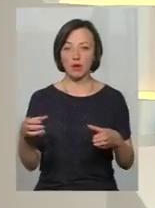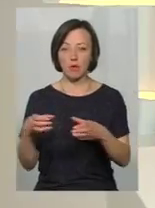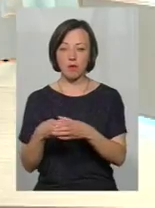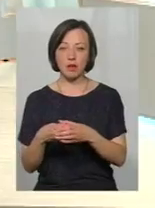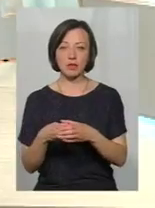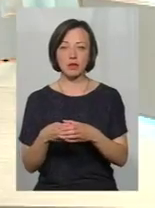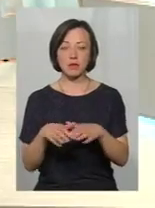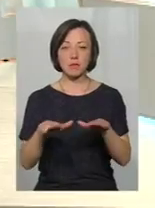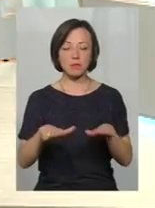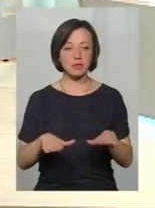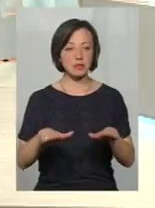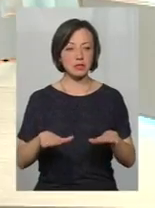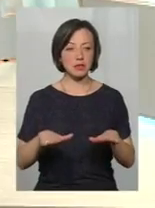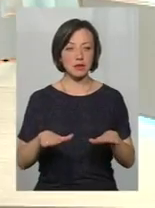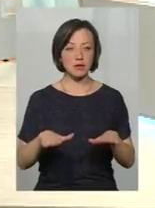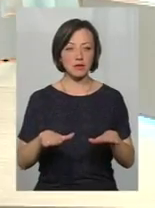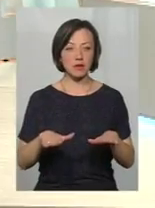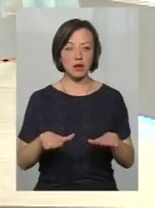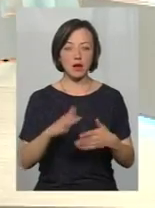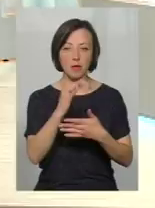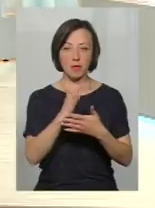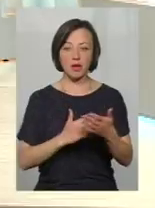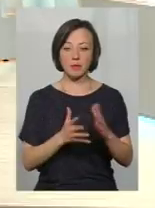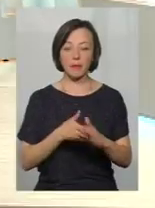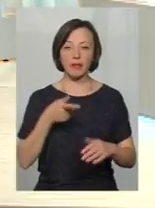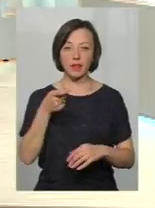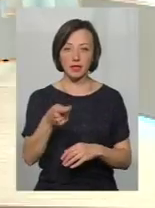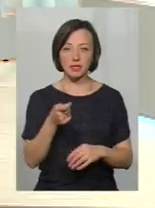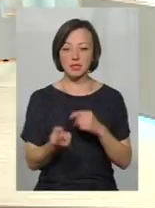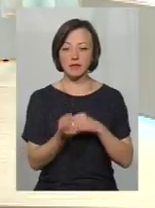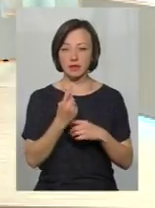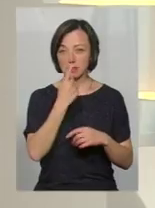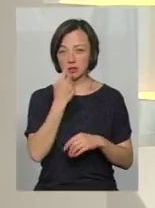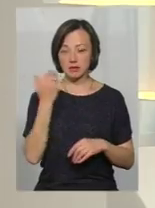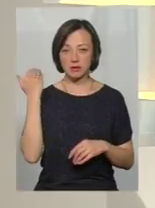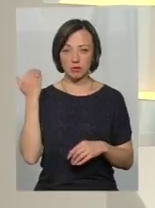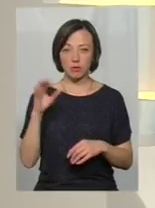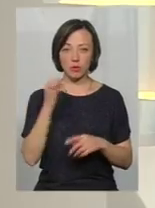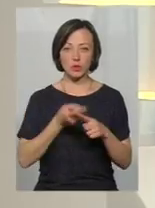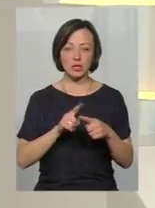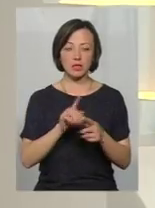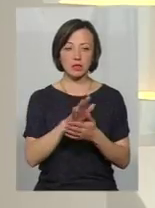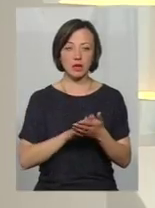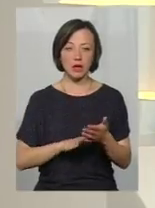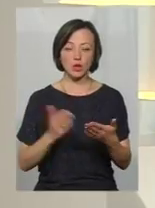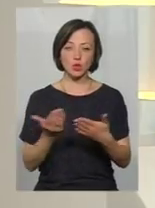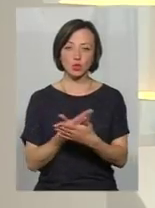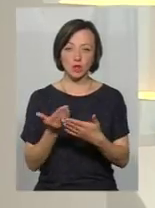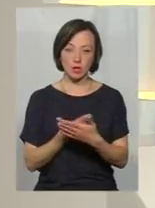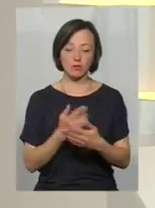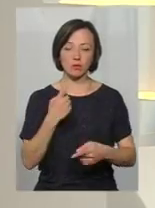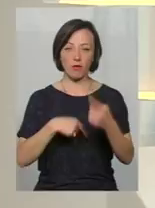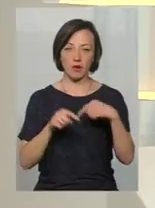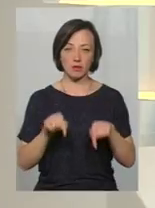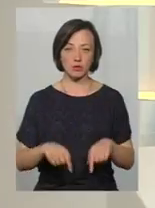місцева база петицій. Одна з петицій з'явилась нещодавно. Про це далі у сюжеті. І